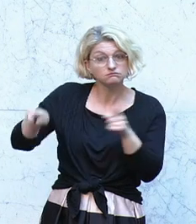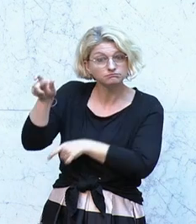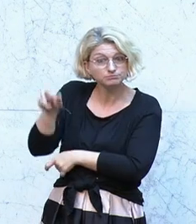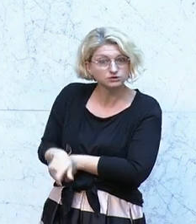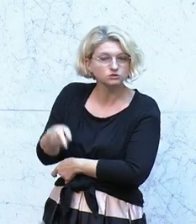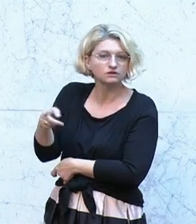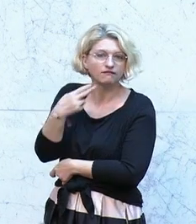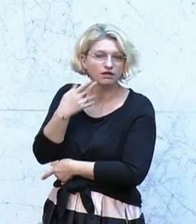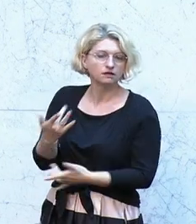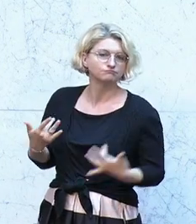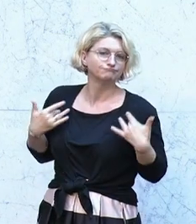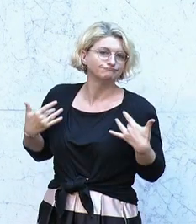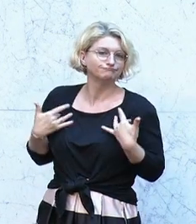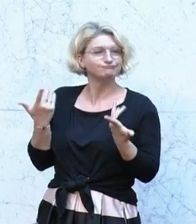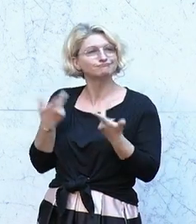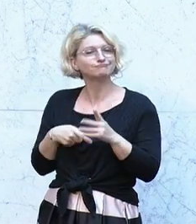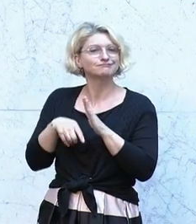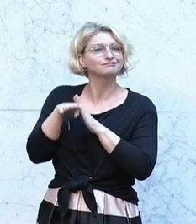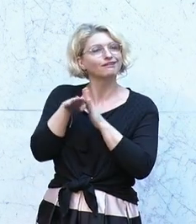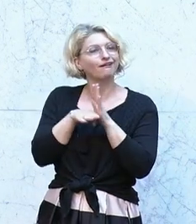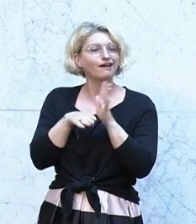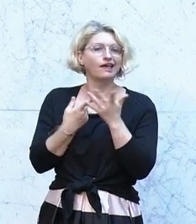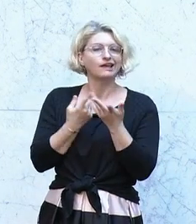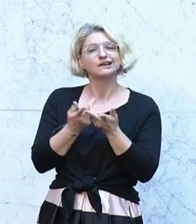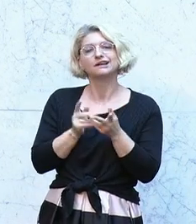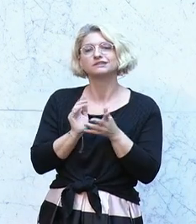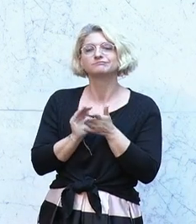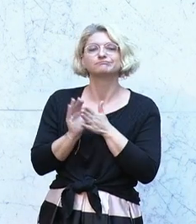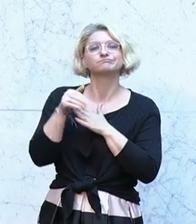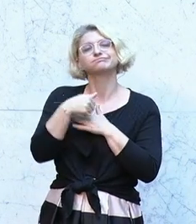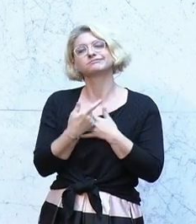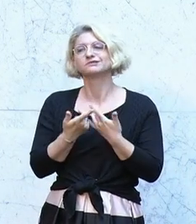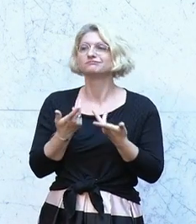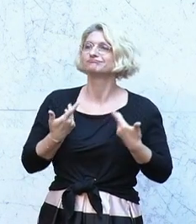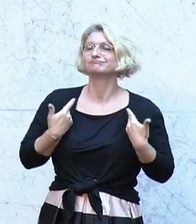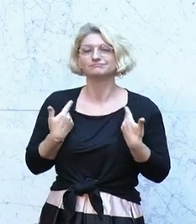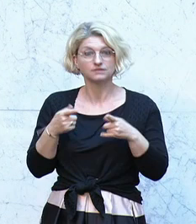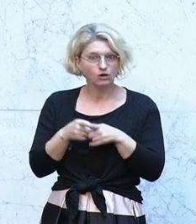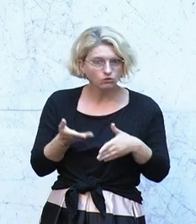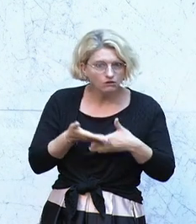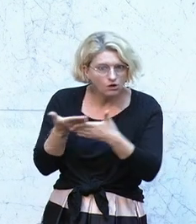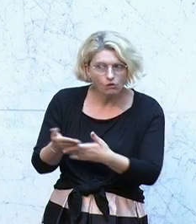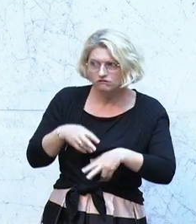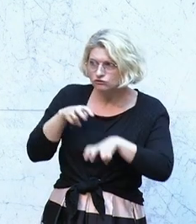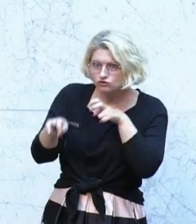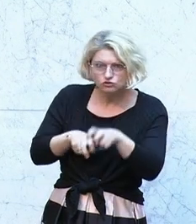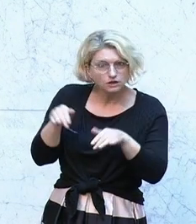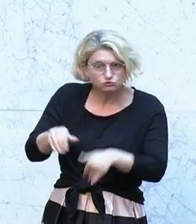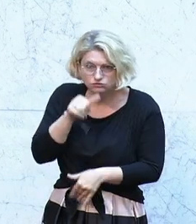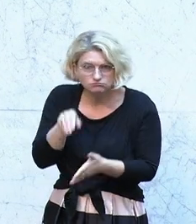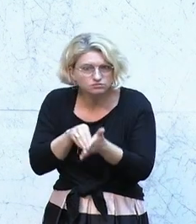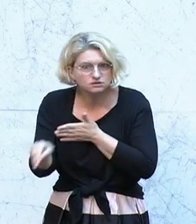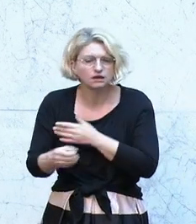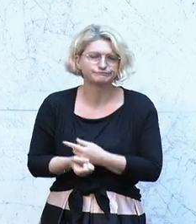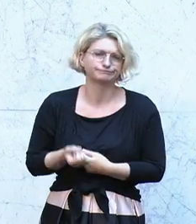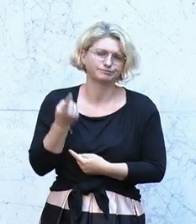mit Glanz und Klemmer über die Regeln von uns allen stellte, auch noch geholfen, Steuern eben nicht zu zahlen. Und